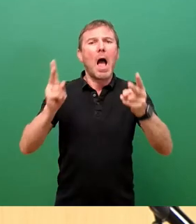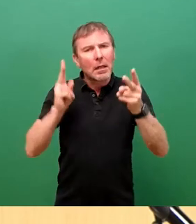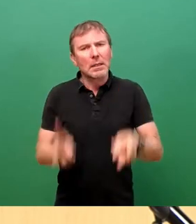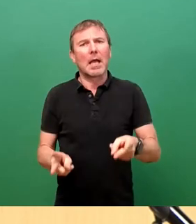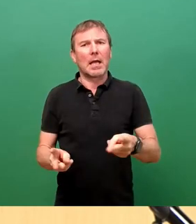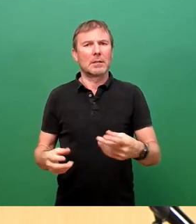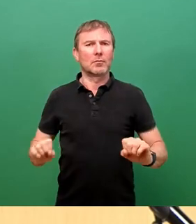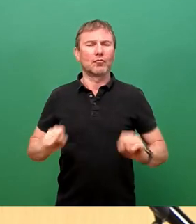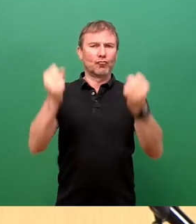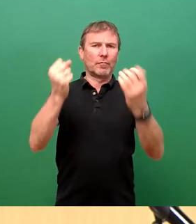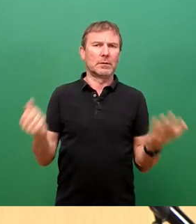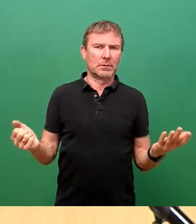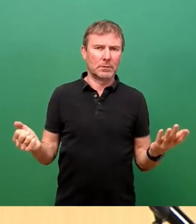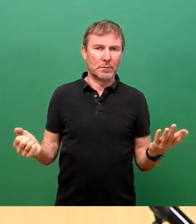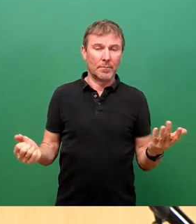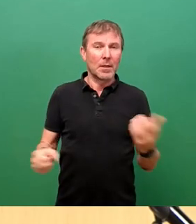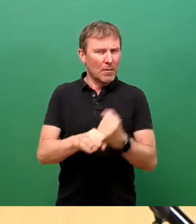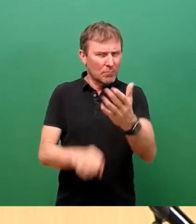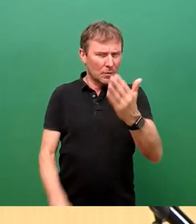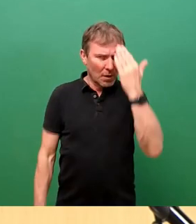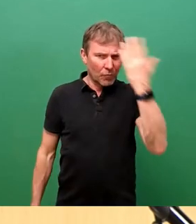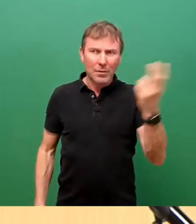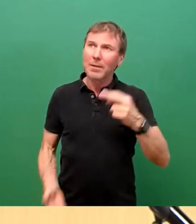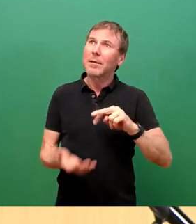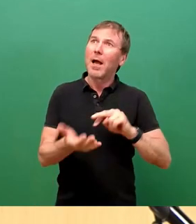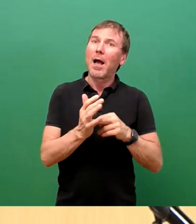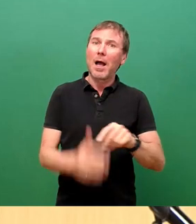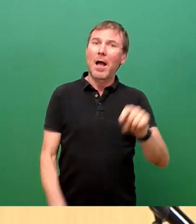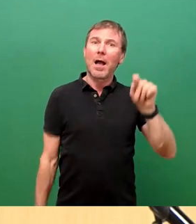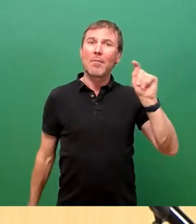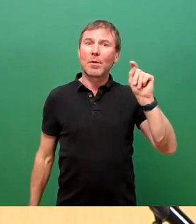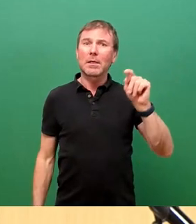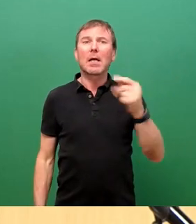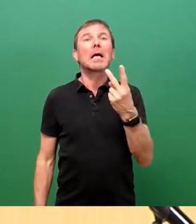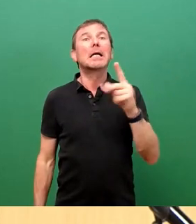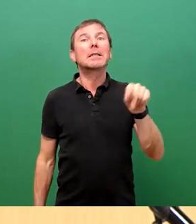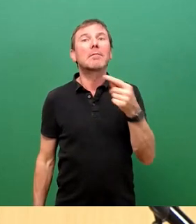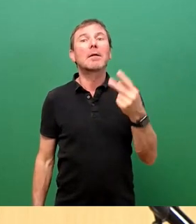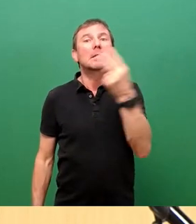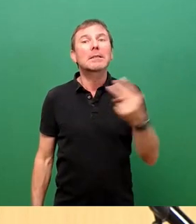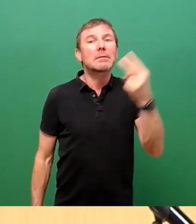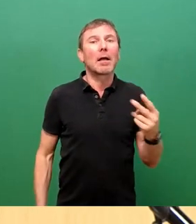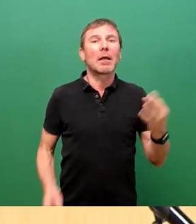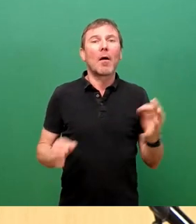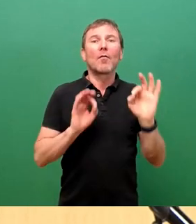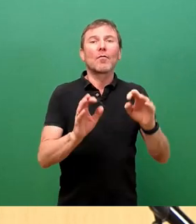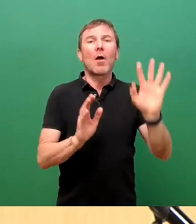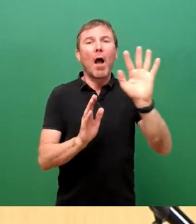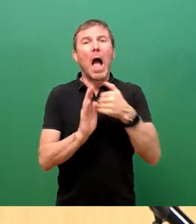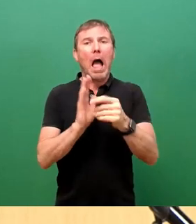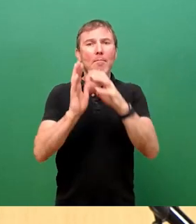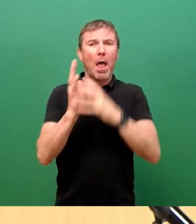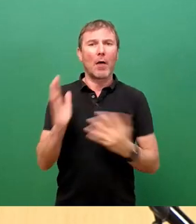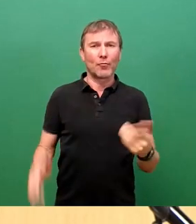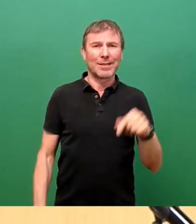Man muss sich das ja vorstellen, die Politik hat im Prinzip zweimal ein Jahr gebraucht, die Planung hat zwei Jahre gebraucht und jetzt sind wir vier